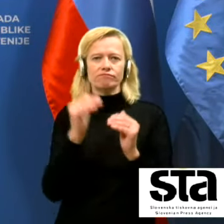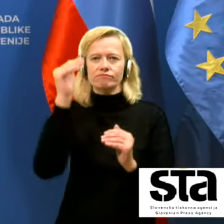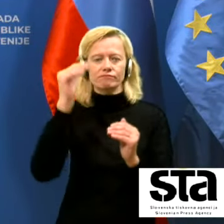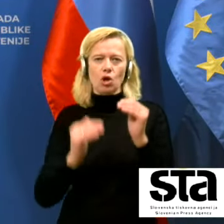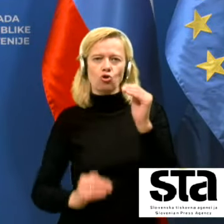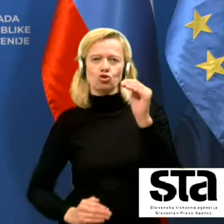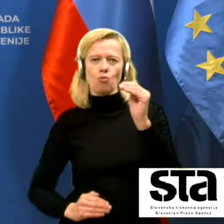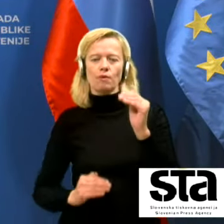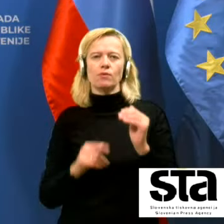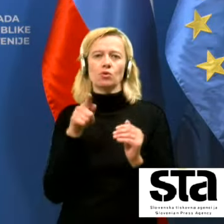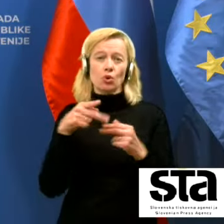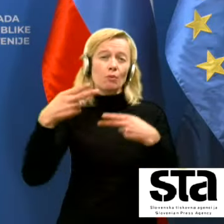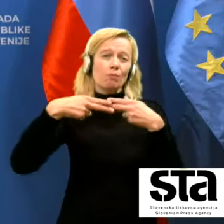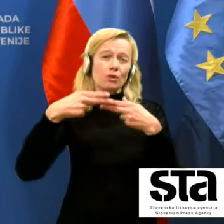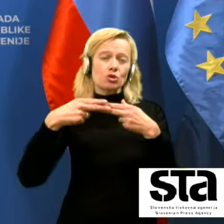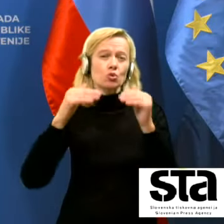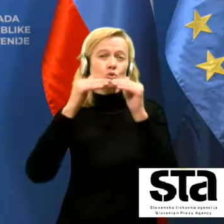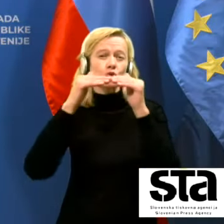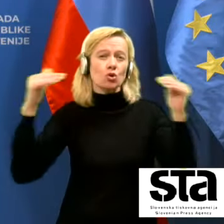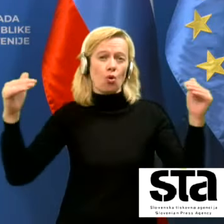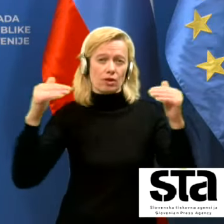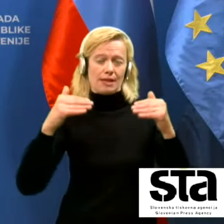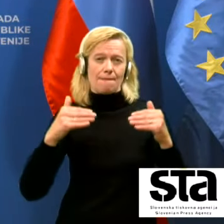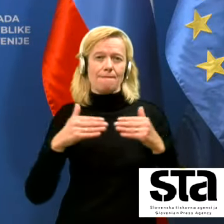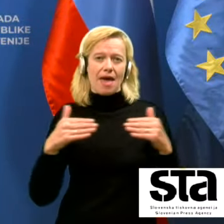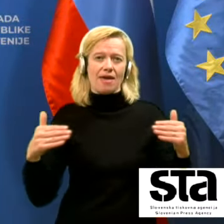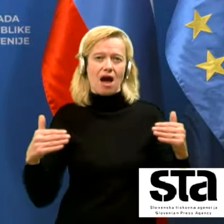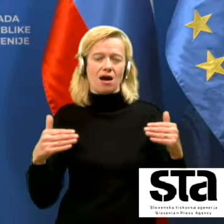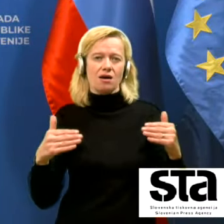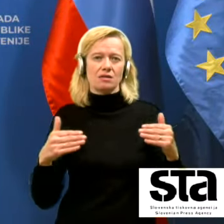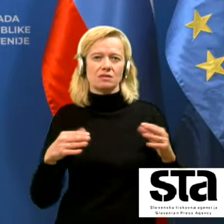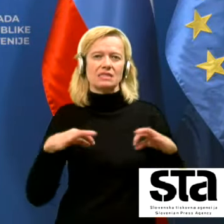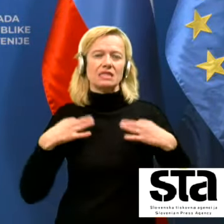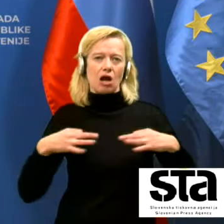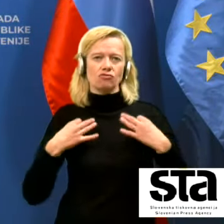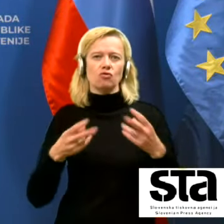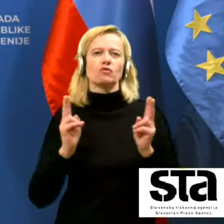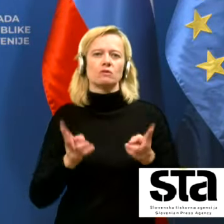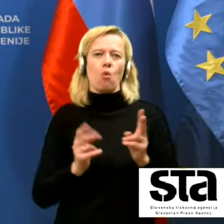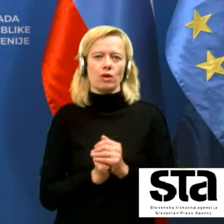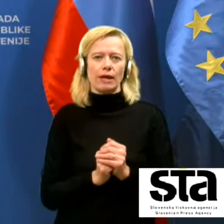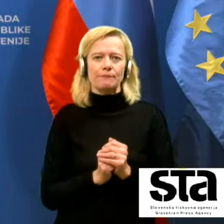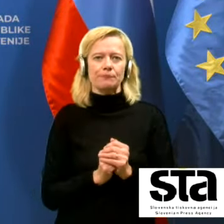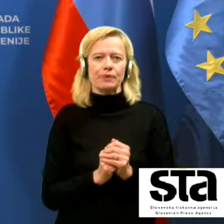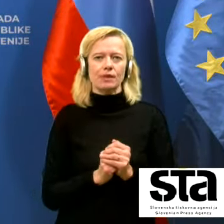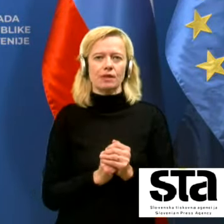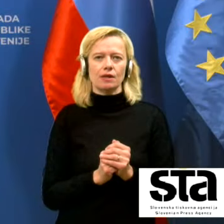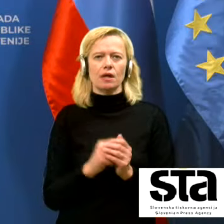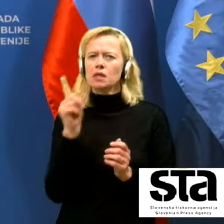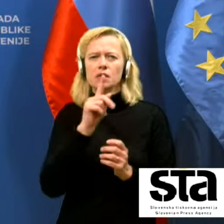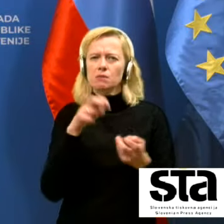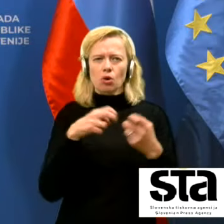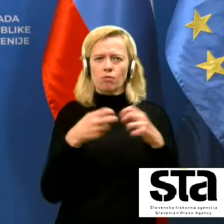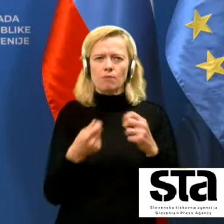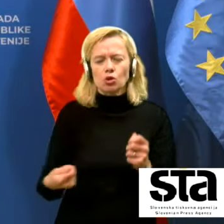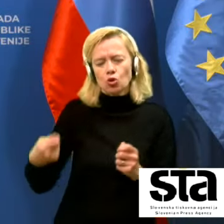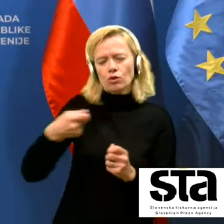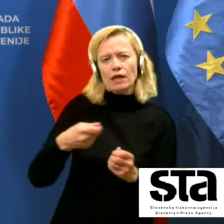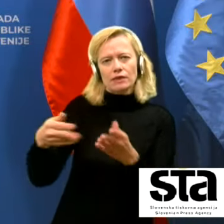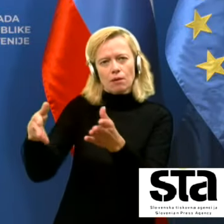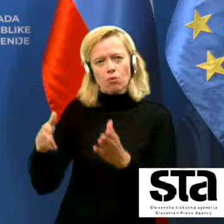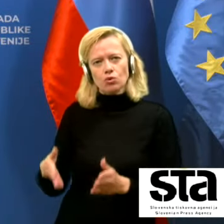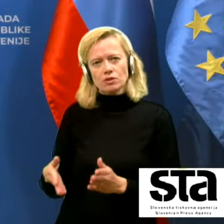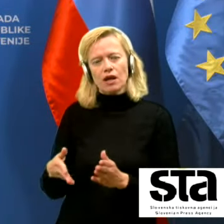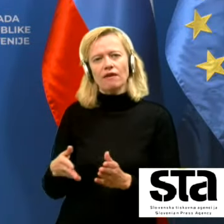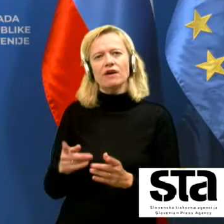blizu z gornje meje, ki jo zdravstvo zmore. Ni toliko problem, verjetno dodatna posla v sami okutni